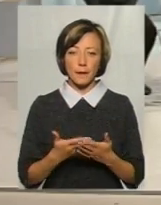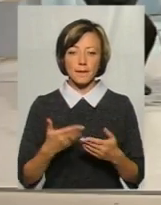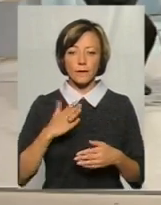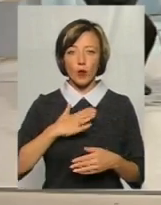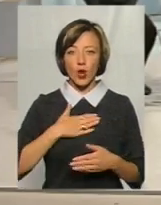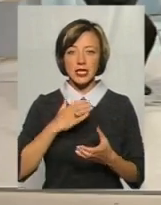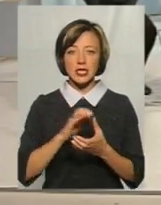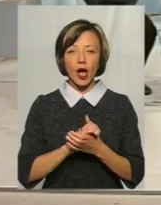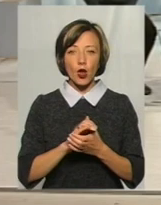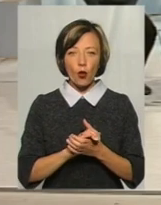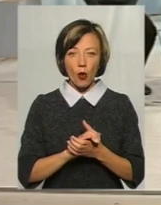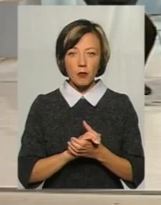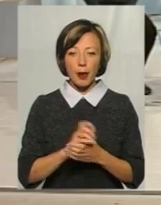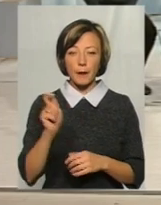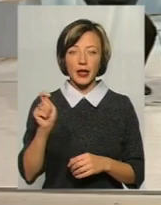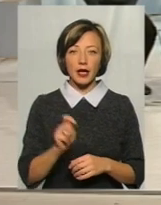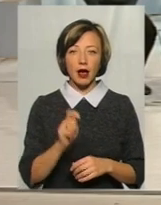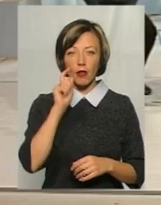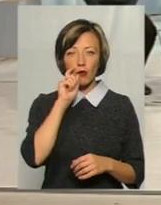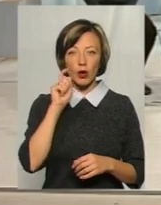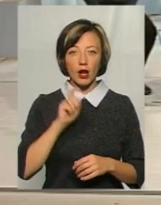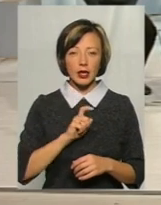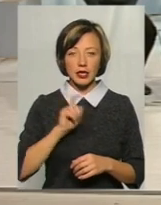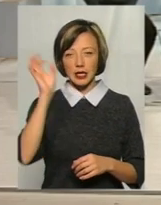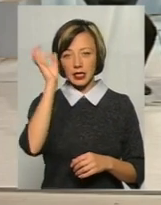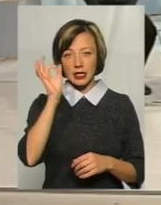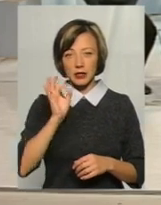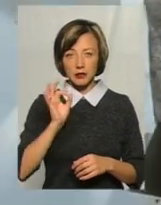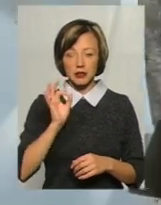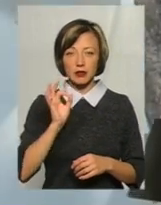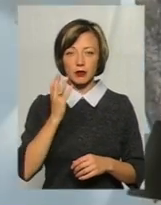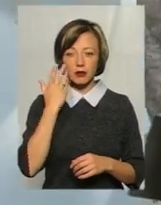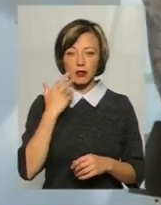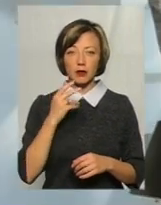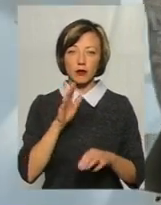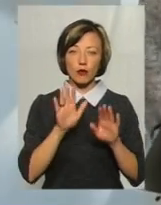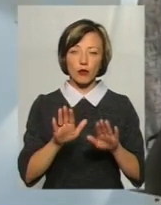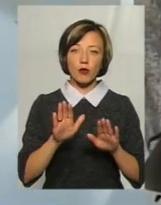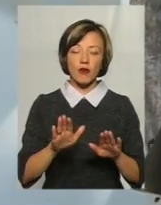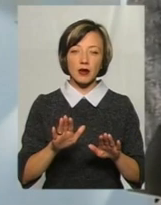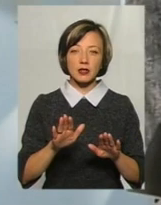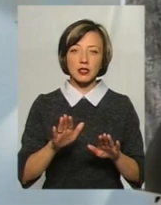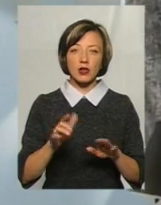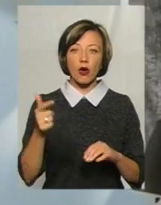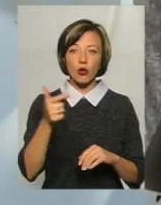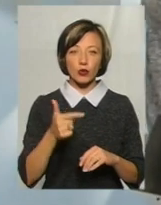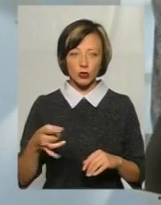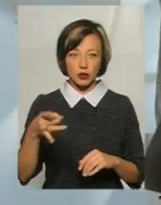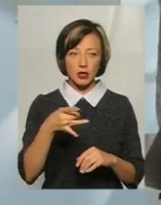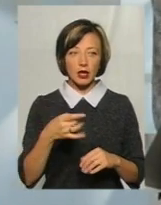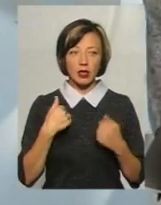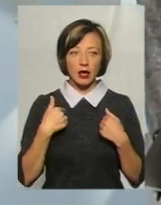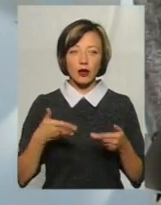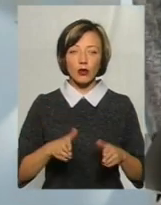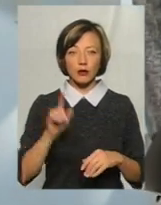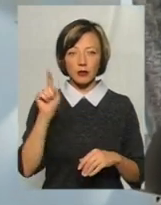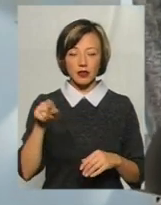знайомі, які приїхали в Україну, німці, прийшовши, побувавши, зокрема, на тій самій городочині, я теж городом звідти,